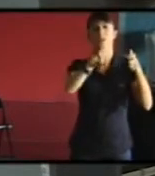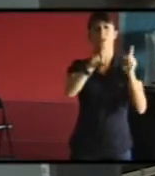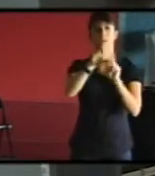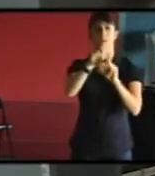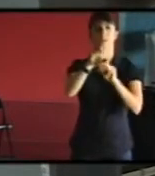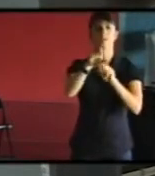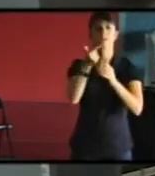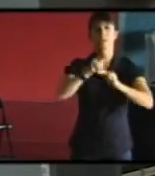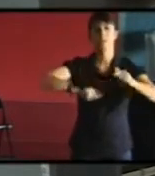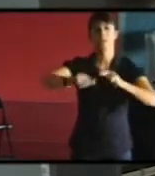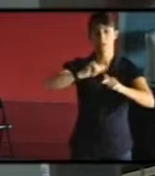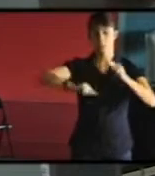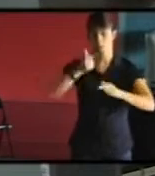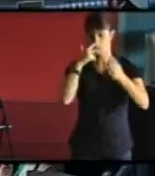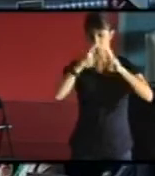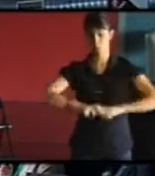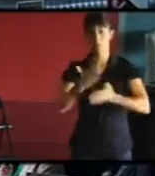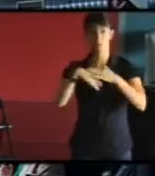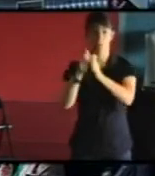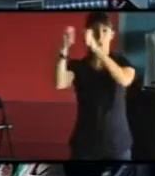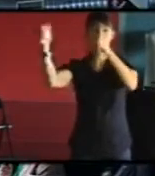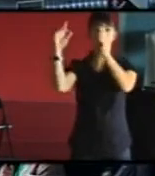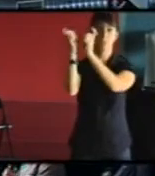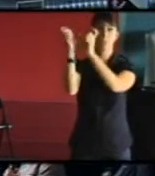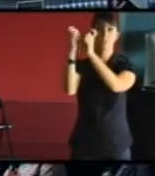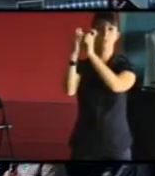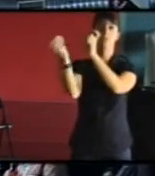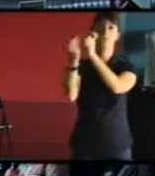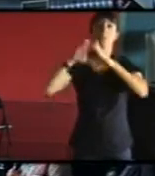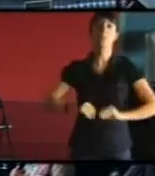recherche et de développement d'EDF, qui est basé en Allemagne, à Casse-Roux.